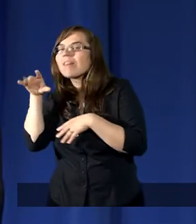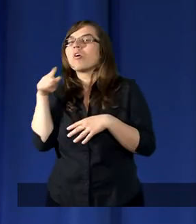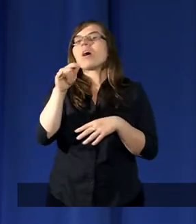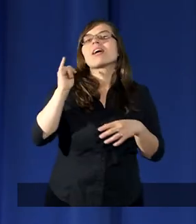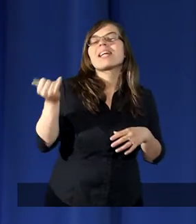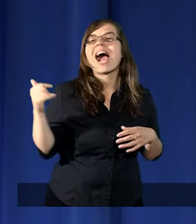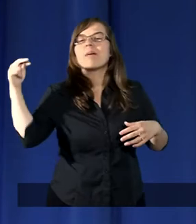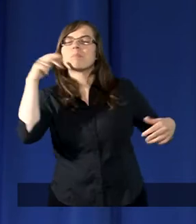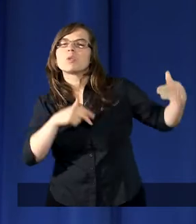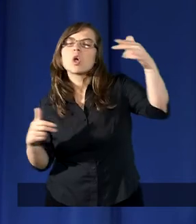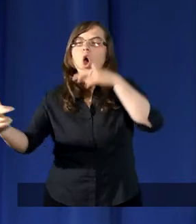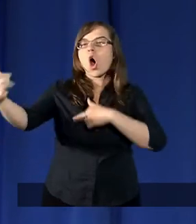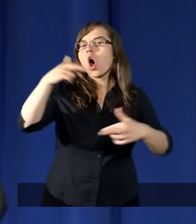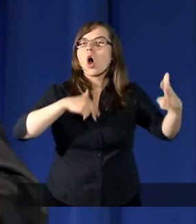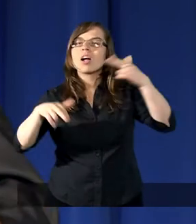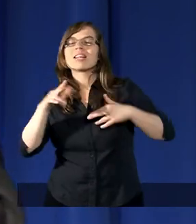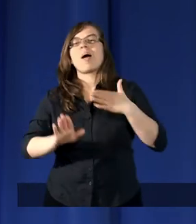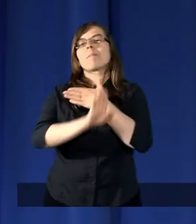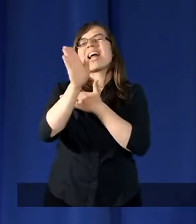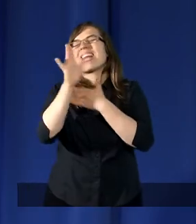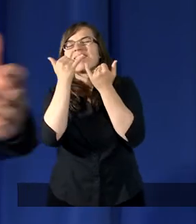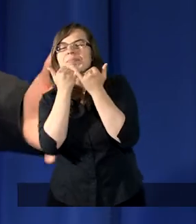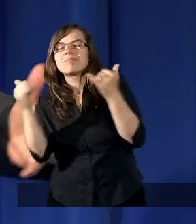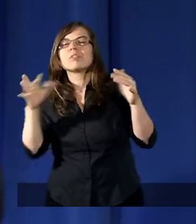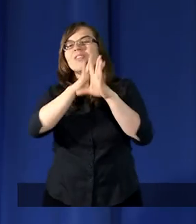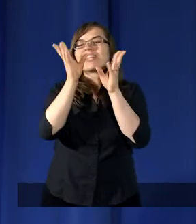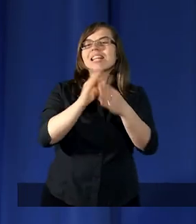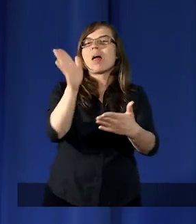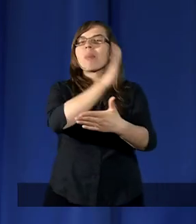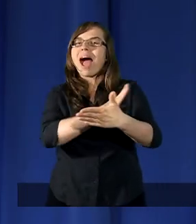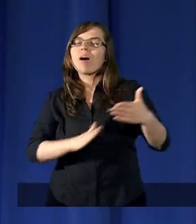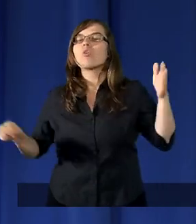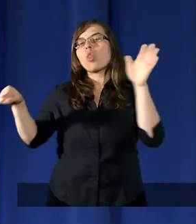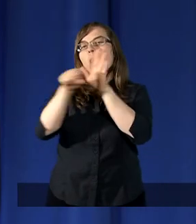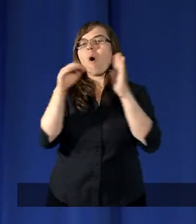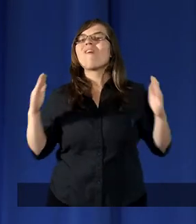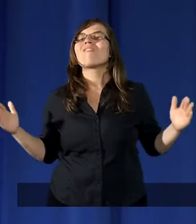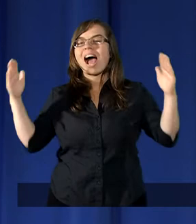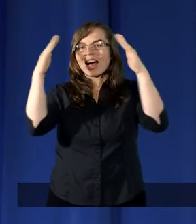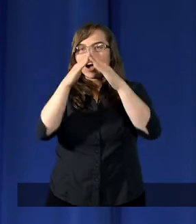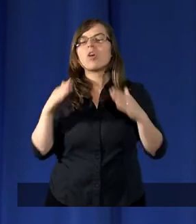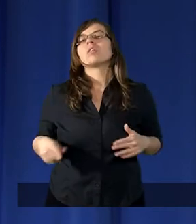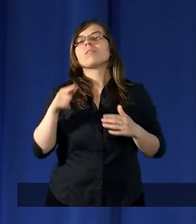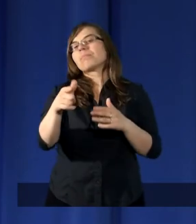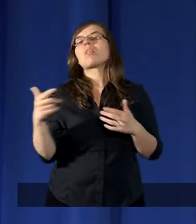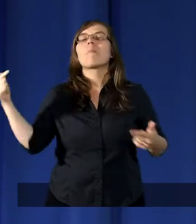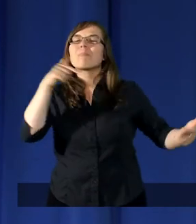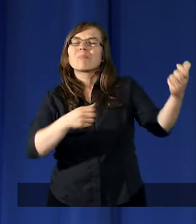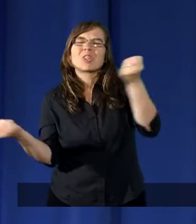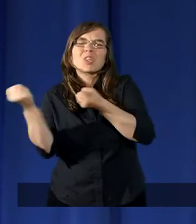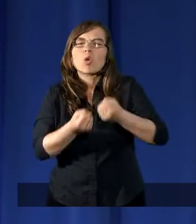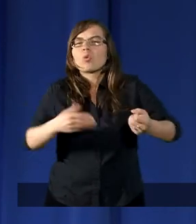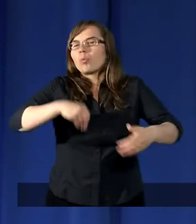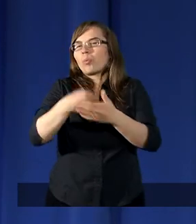przychodzili przedstawiciele wszystkich narodów do faraona. Przynosili kosztowne